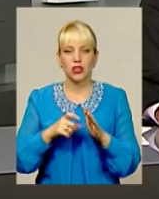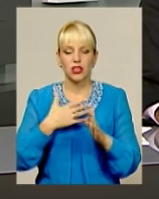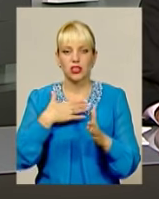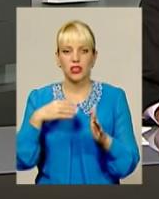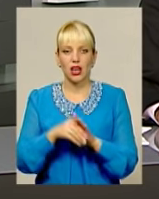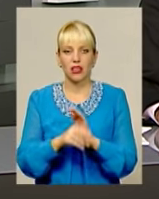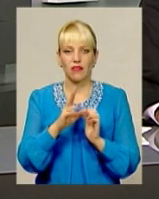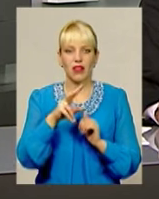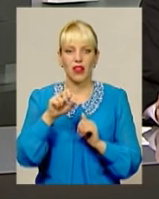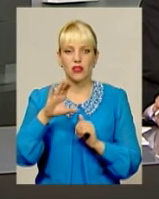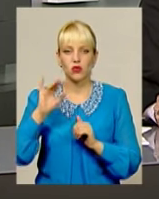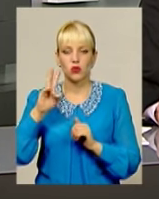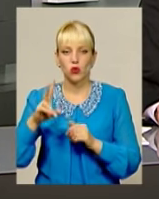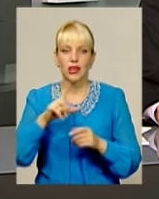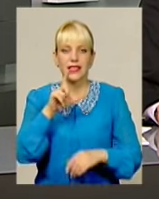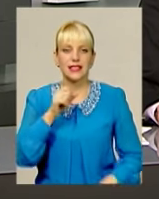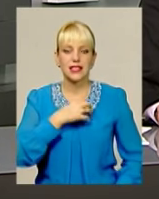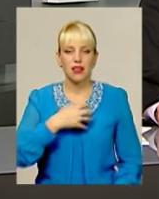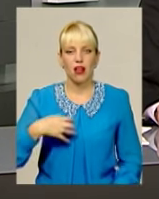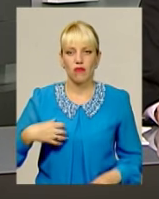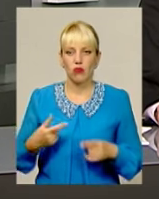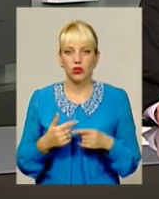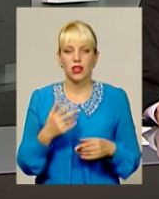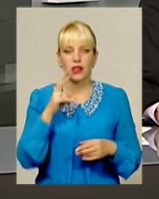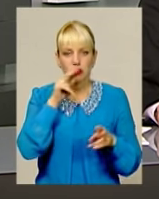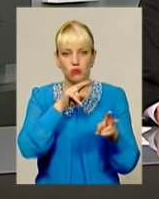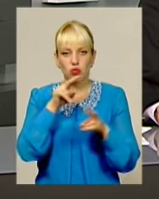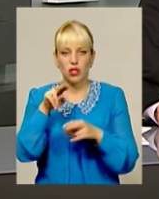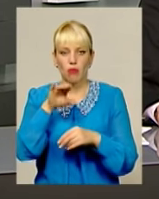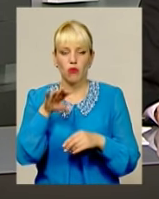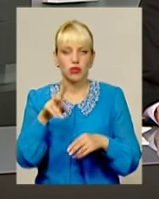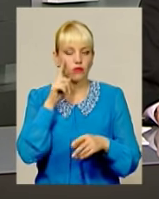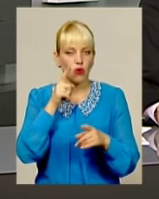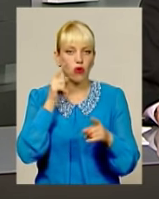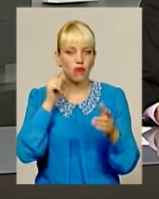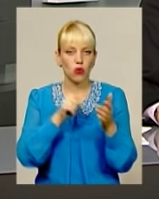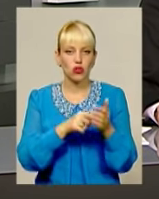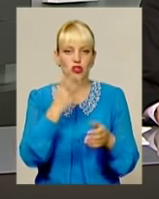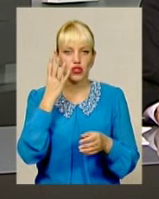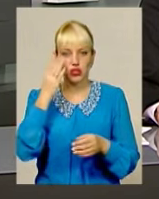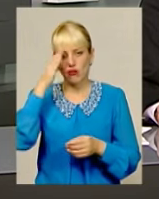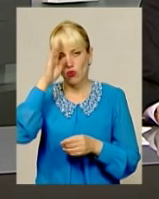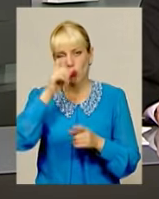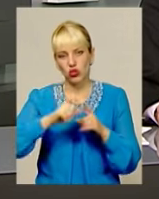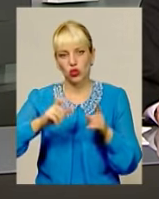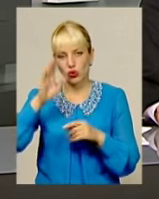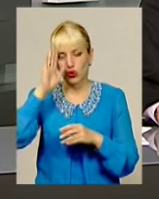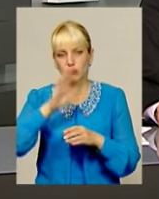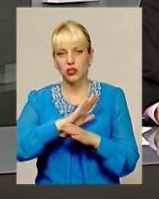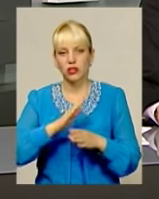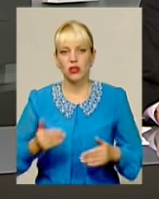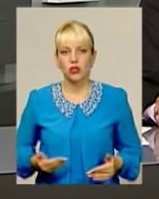Роман Бласюк зі Славути. На спостережному посту в нього влучили чотири ворожі кулі. Хлопець не дожив до свого 22